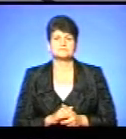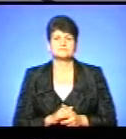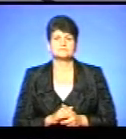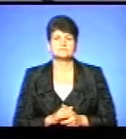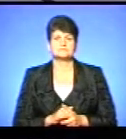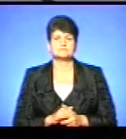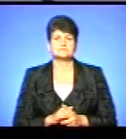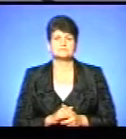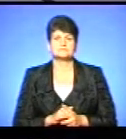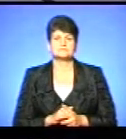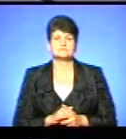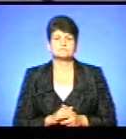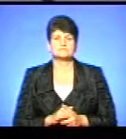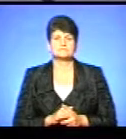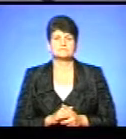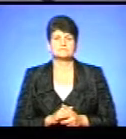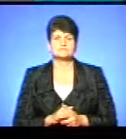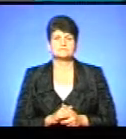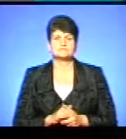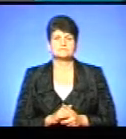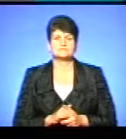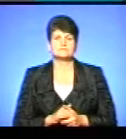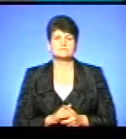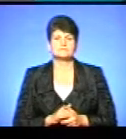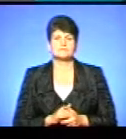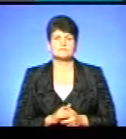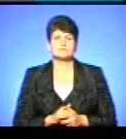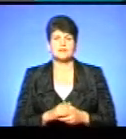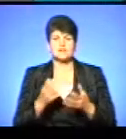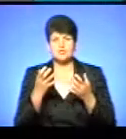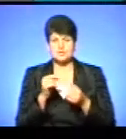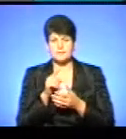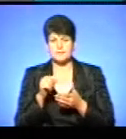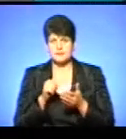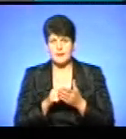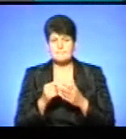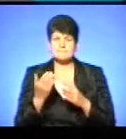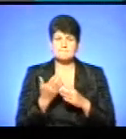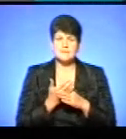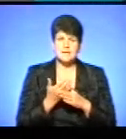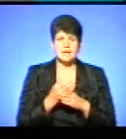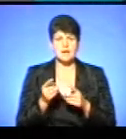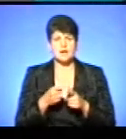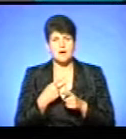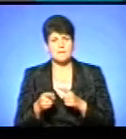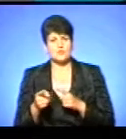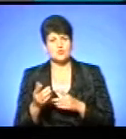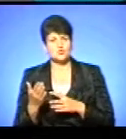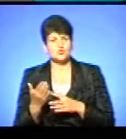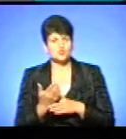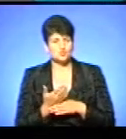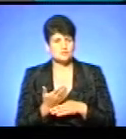Якась технічна затримка. Давайте продовжимо розмову. Таке ще питання. Пільги або субсидії? Тобто, які